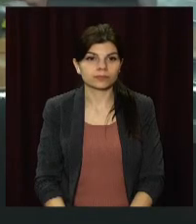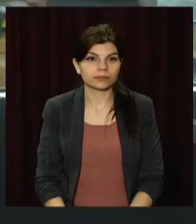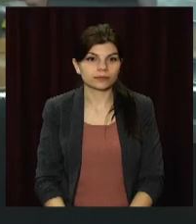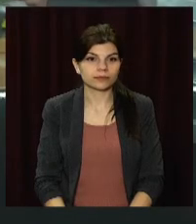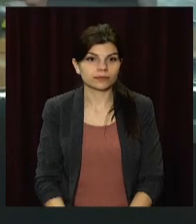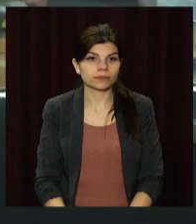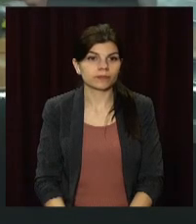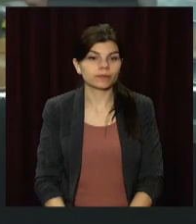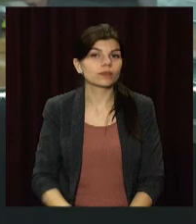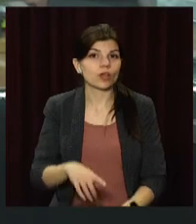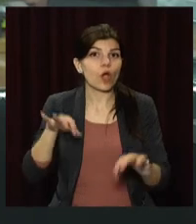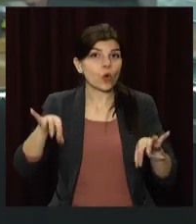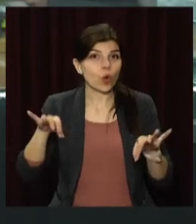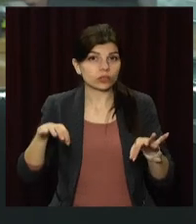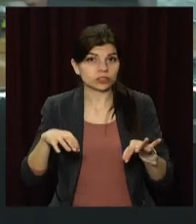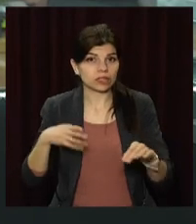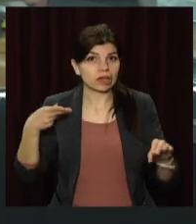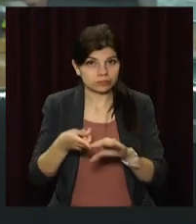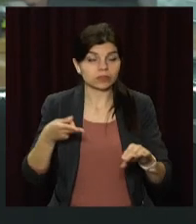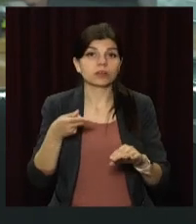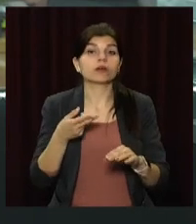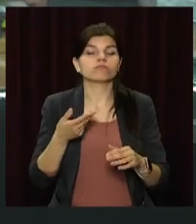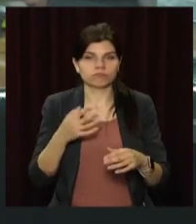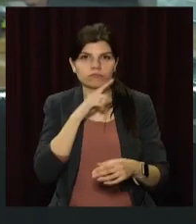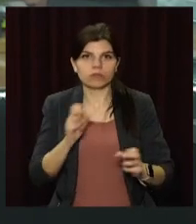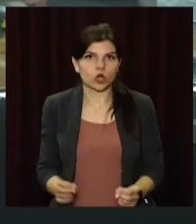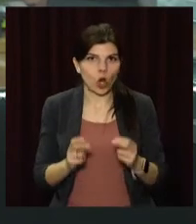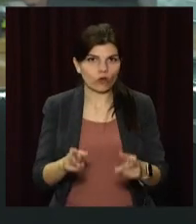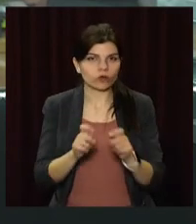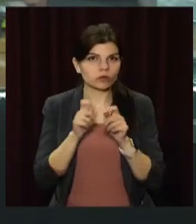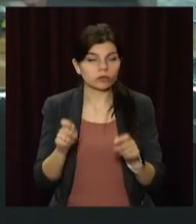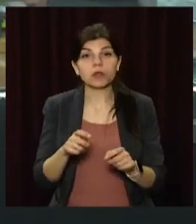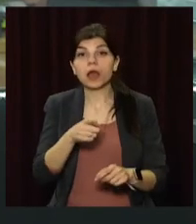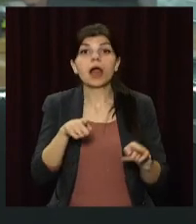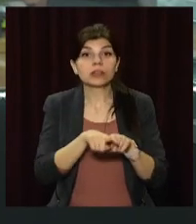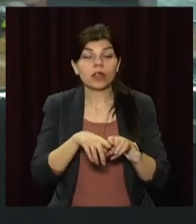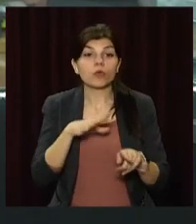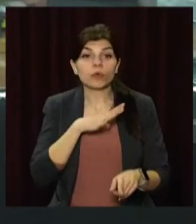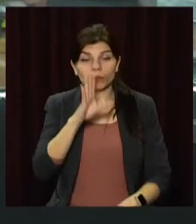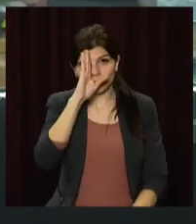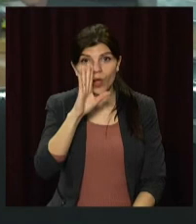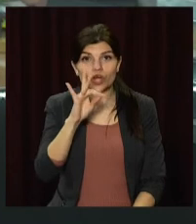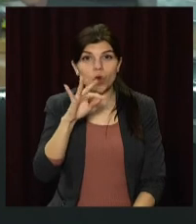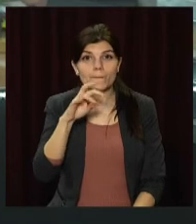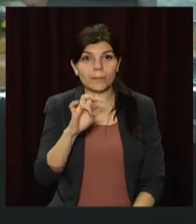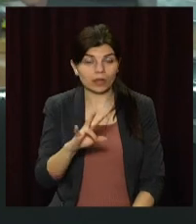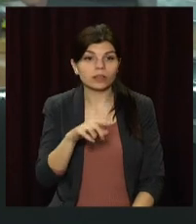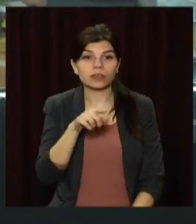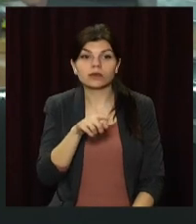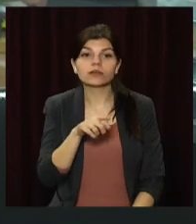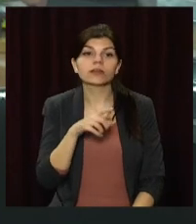Порізані колеса автівки і відкрите кримінальне провадження. Так, завершилася для Романа Ворона чергова сесія